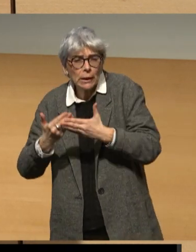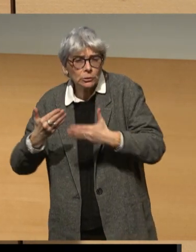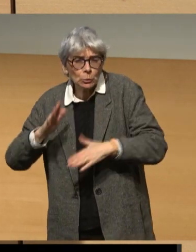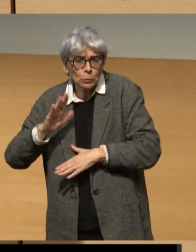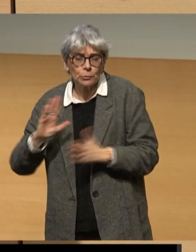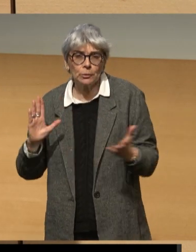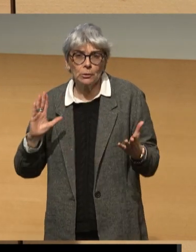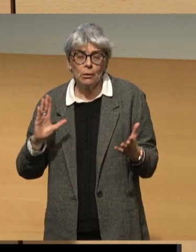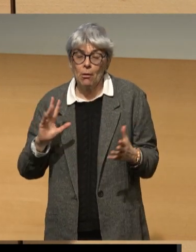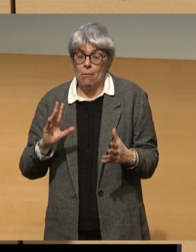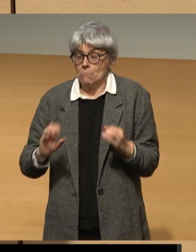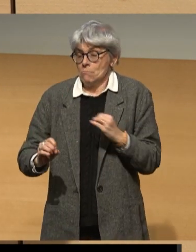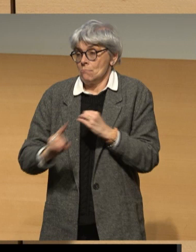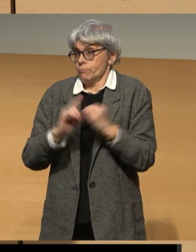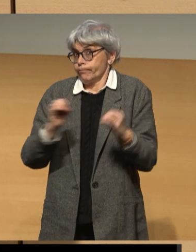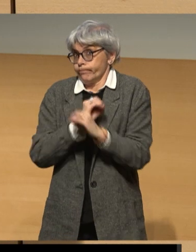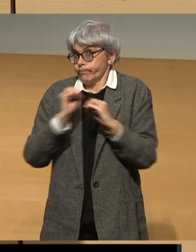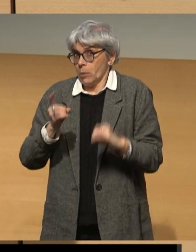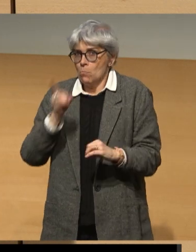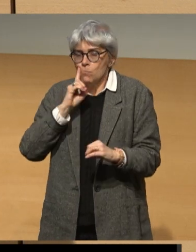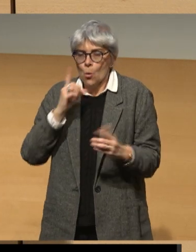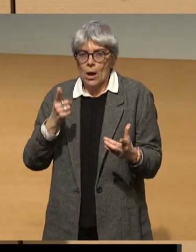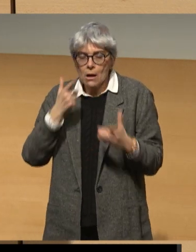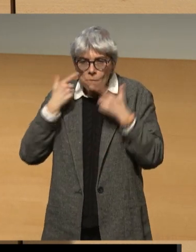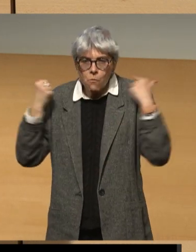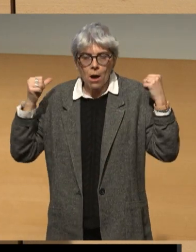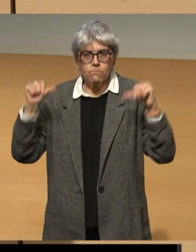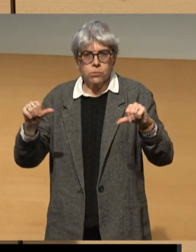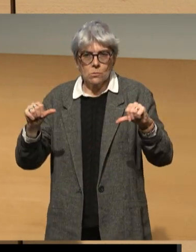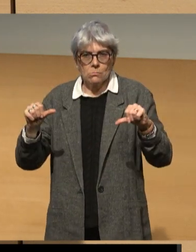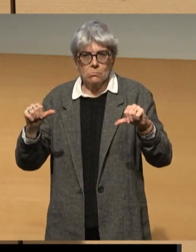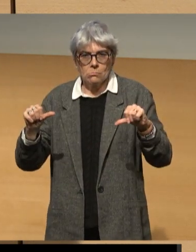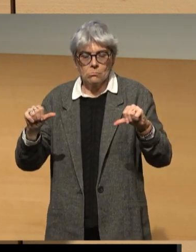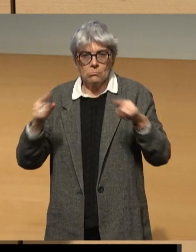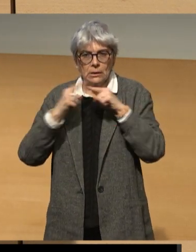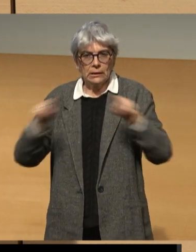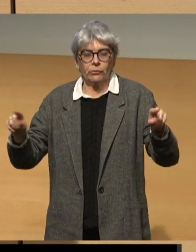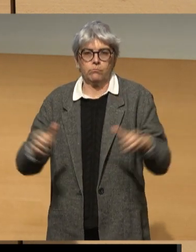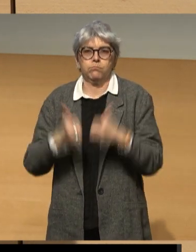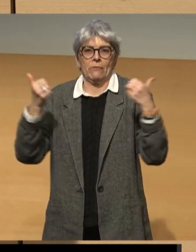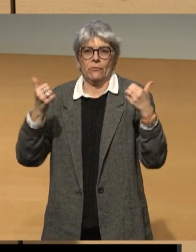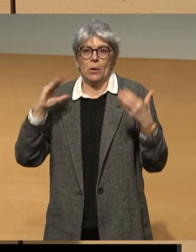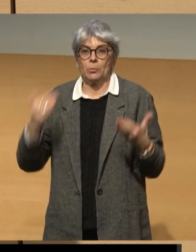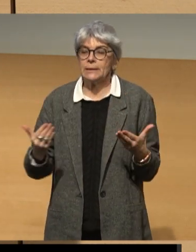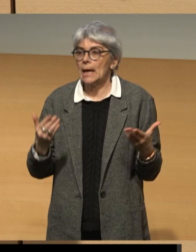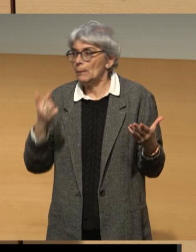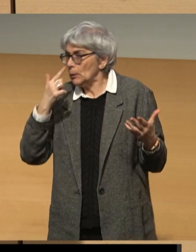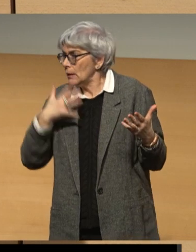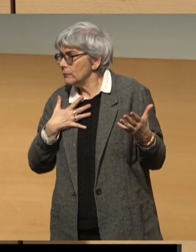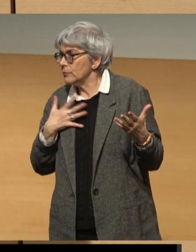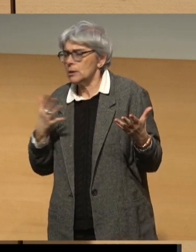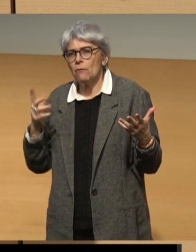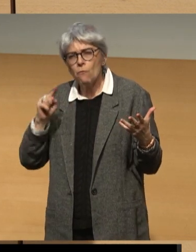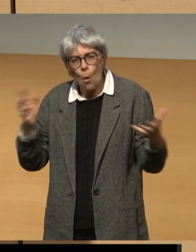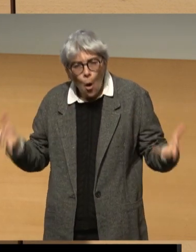Une formidable innovation parce qu'elle rend visible la différence. Alors, je crois que nous devons l